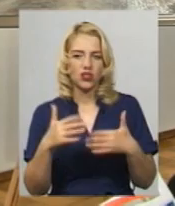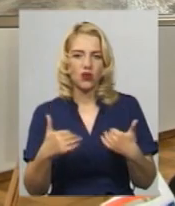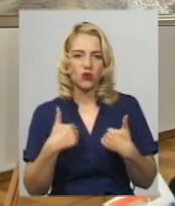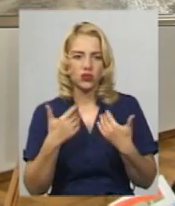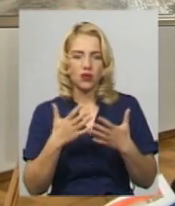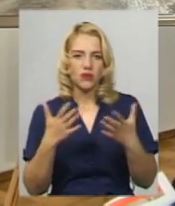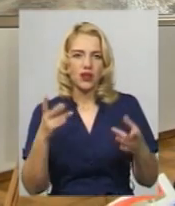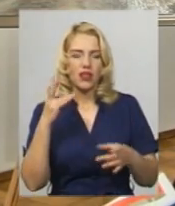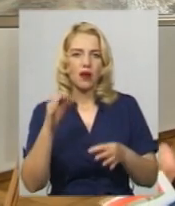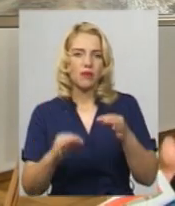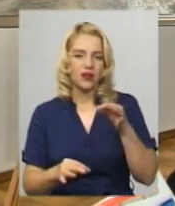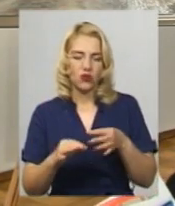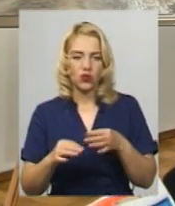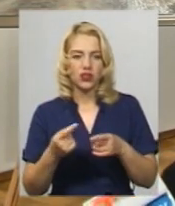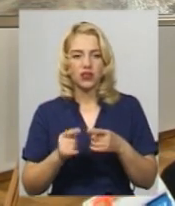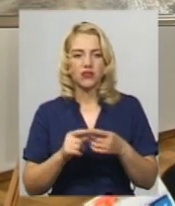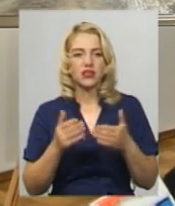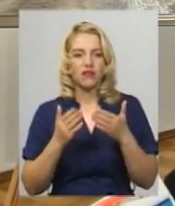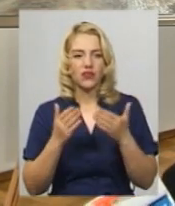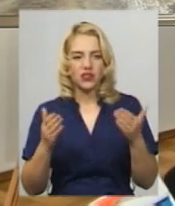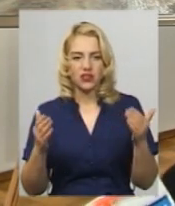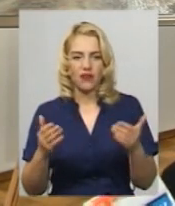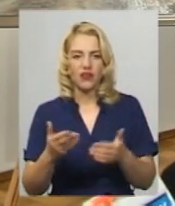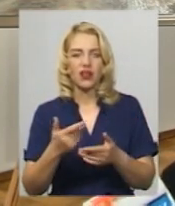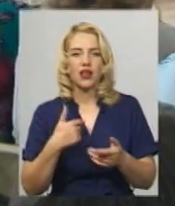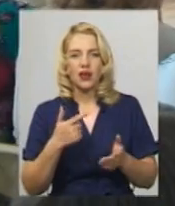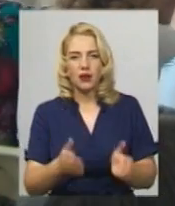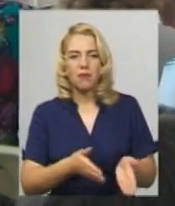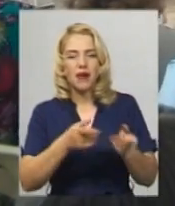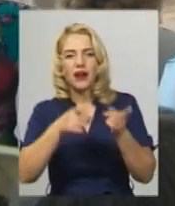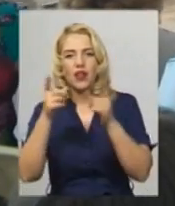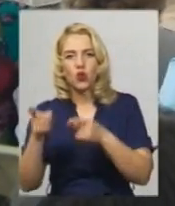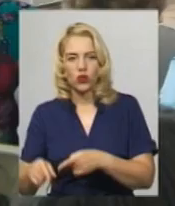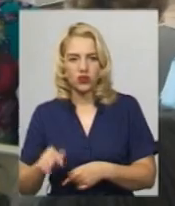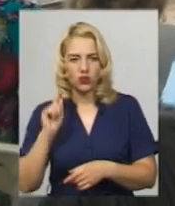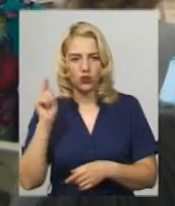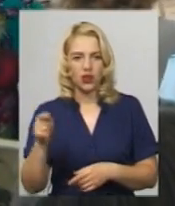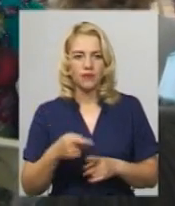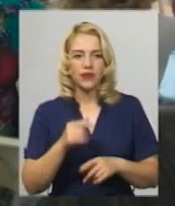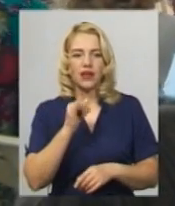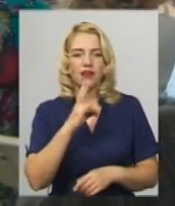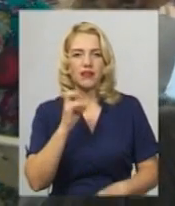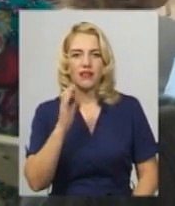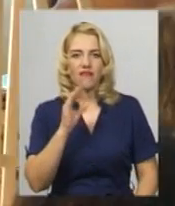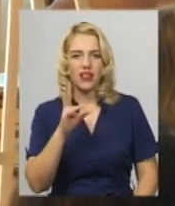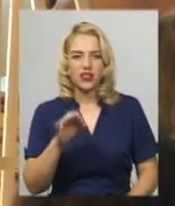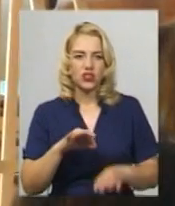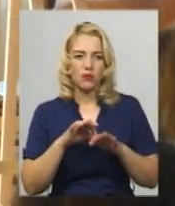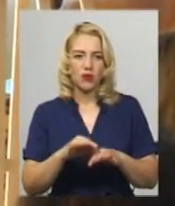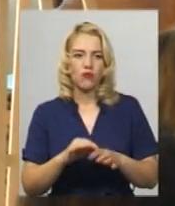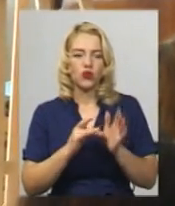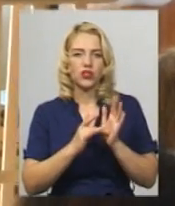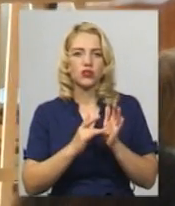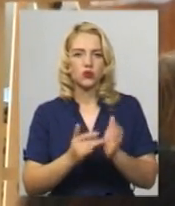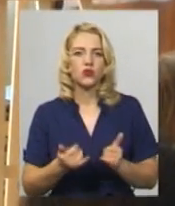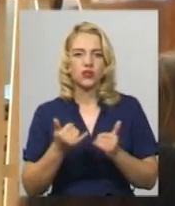більше до природи. І от якраз ця виставка, вона нас і туди переносить». Інна Величко проводить екскурсії для людей з вадами зору вже більше трьох